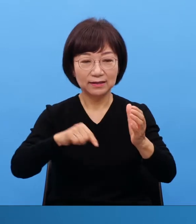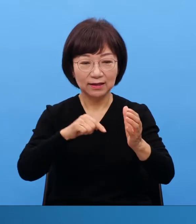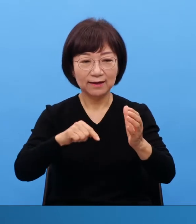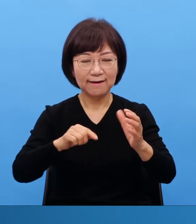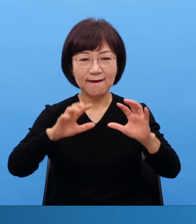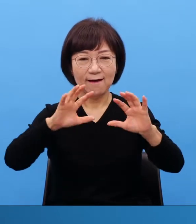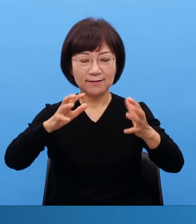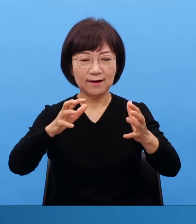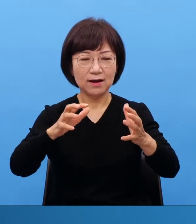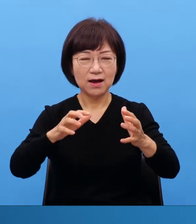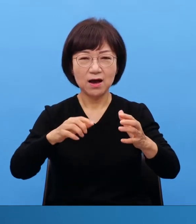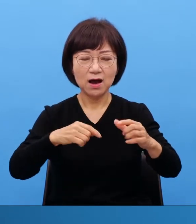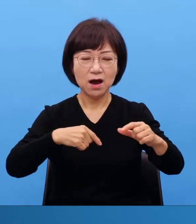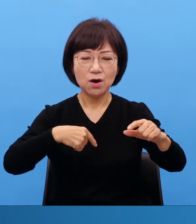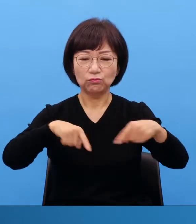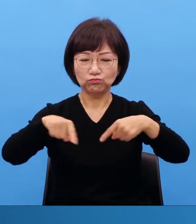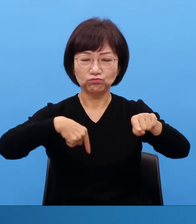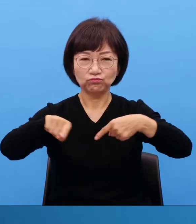있습니다